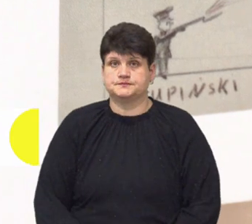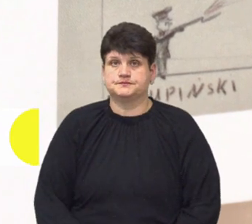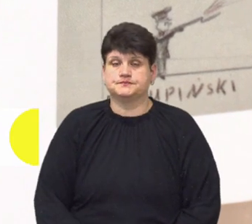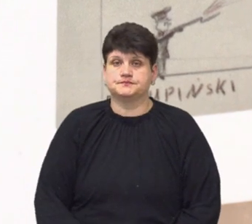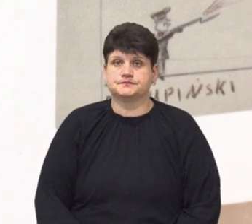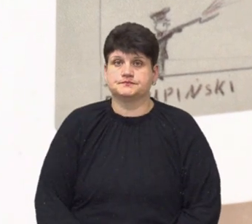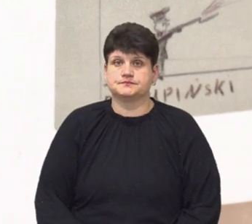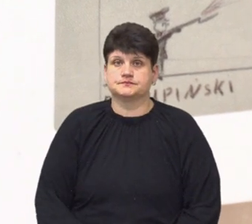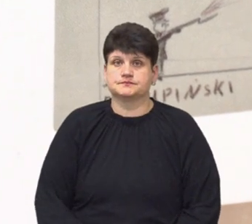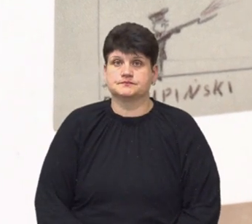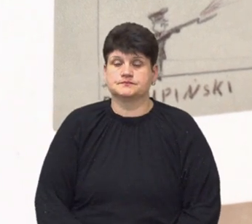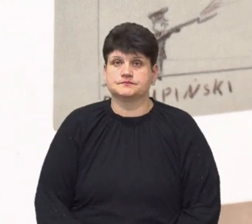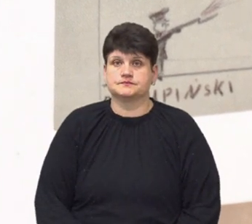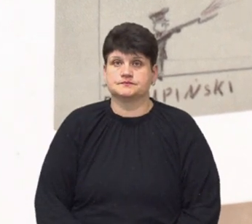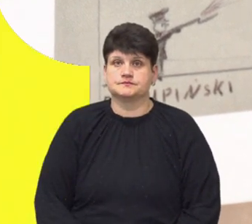Суспільне новини, Тернопіль.